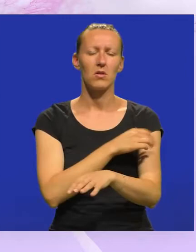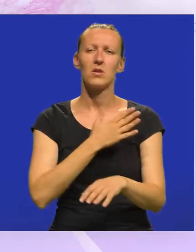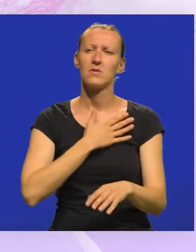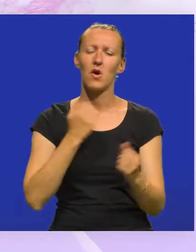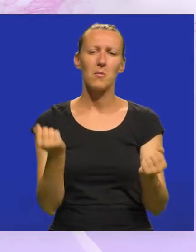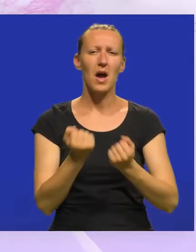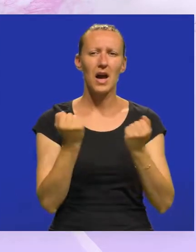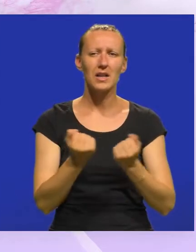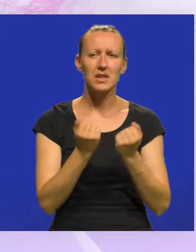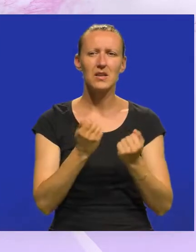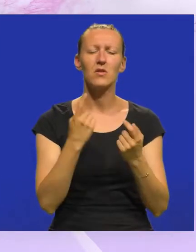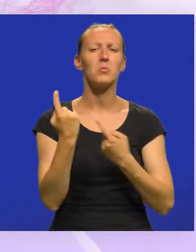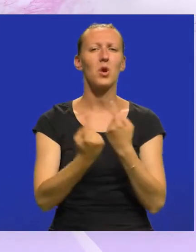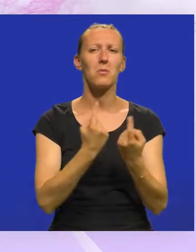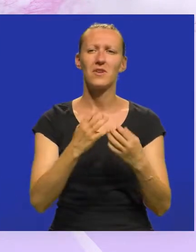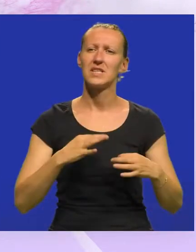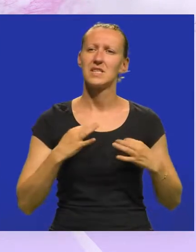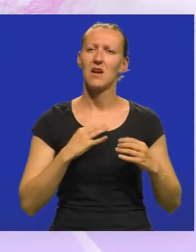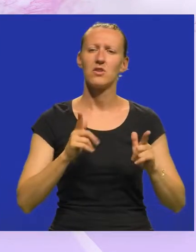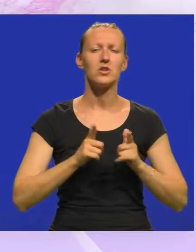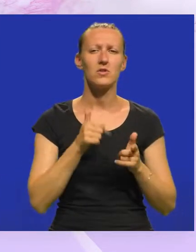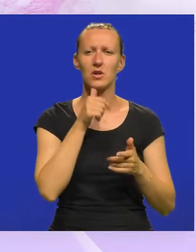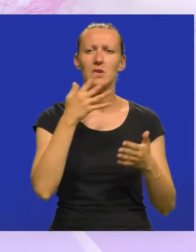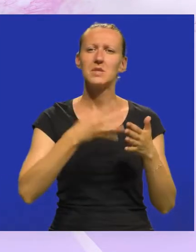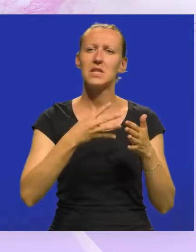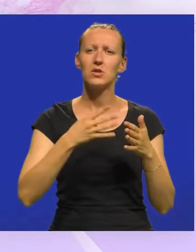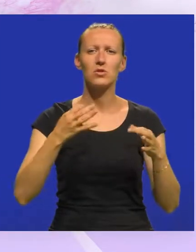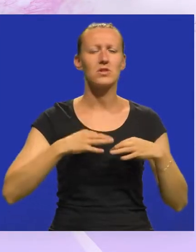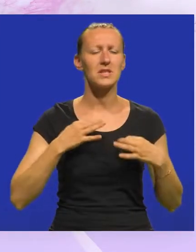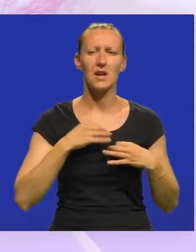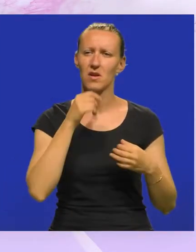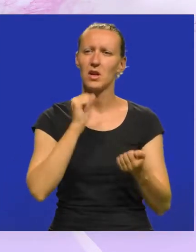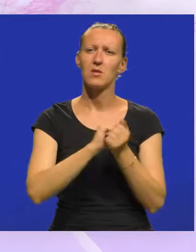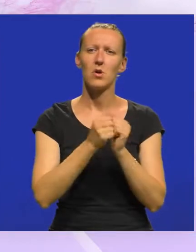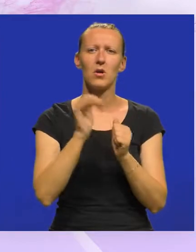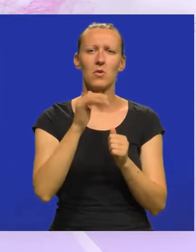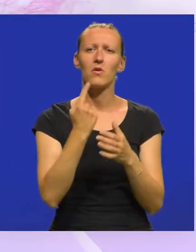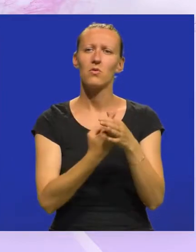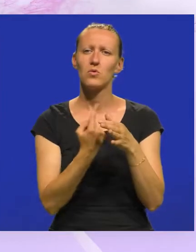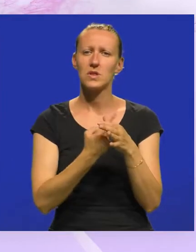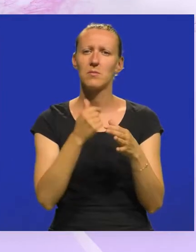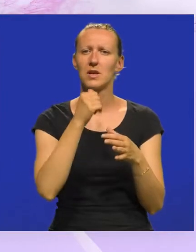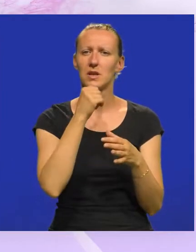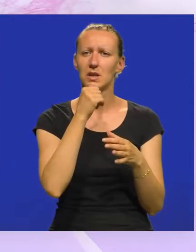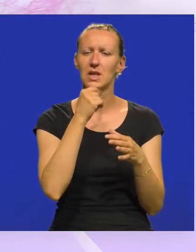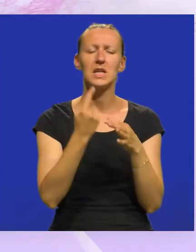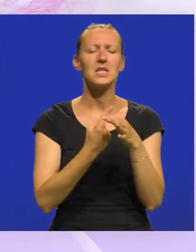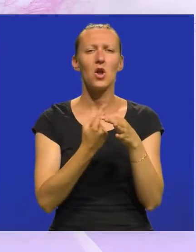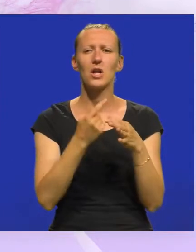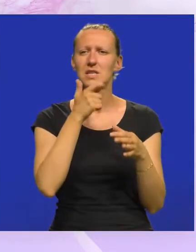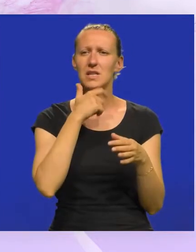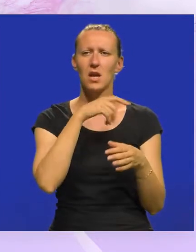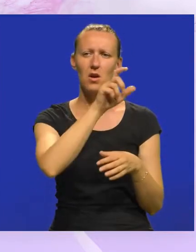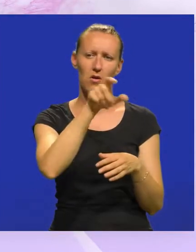svojim aktivnostima promovira zdrav život i psihičko zdravlje, te se bori protiv usamljenosti i izoliranosti